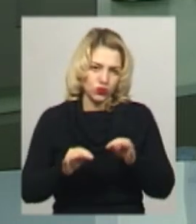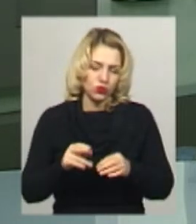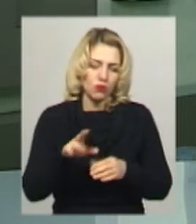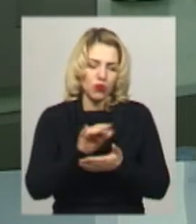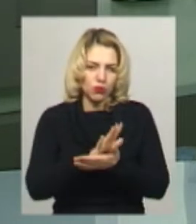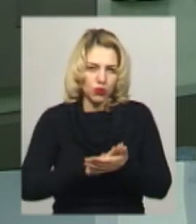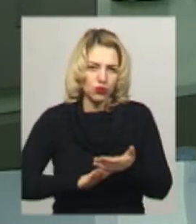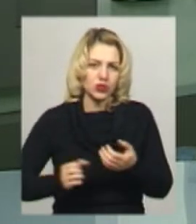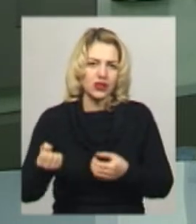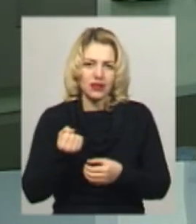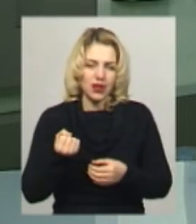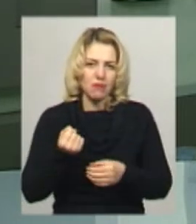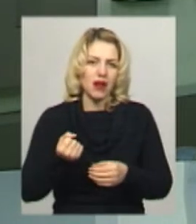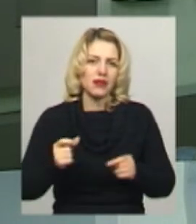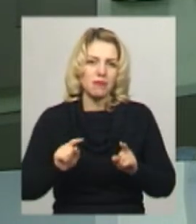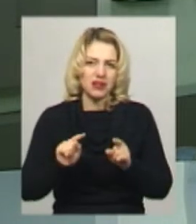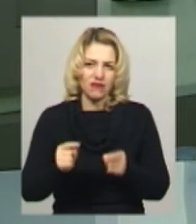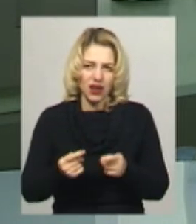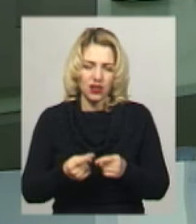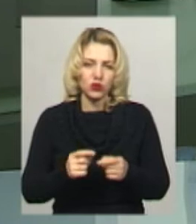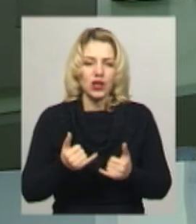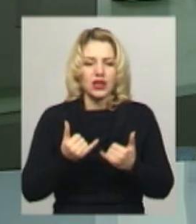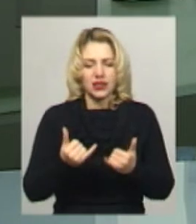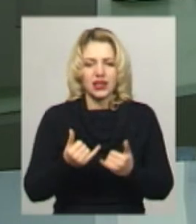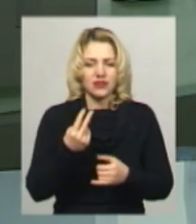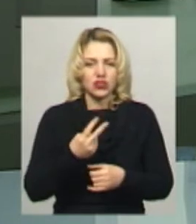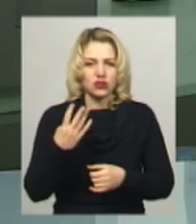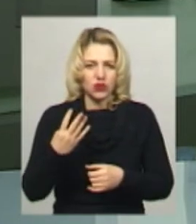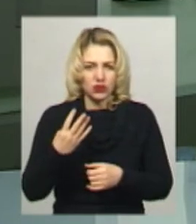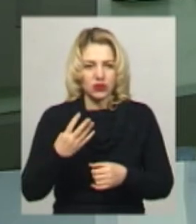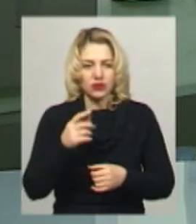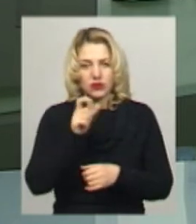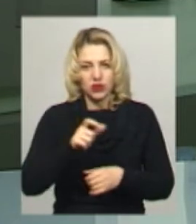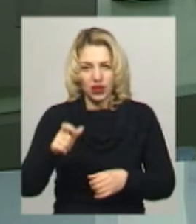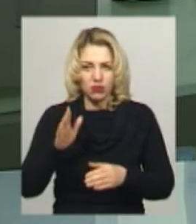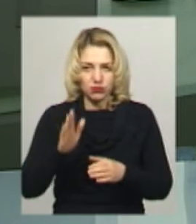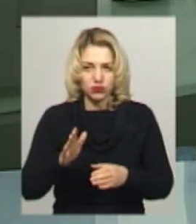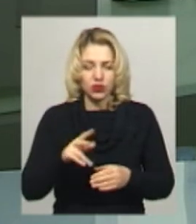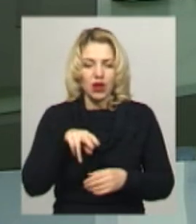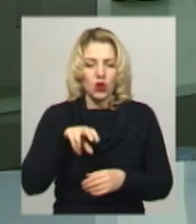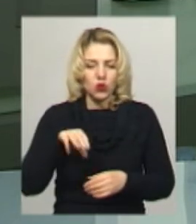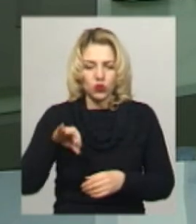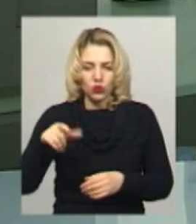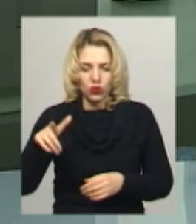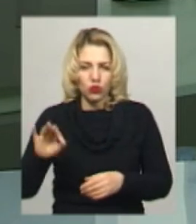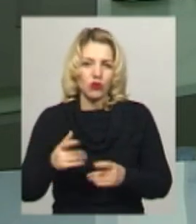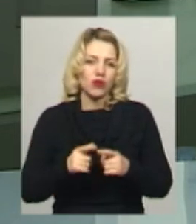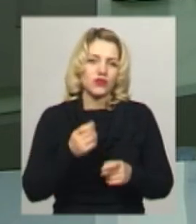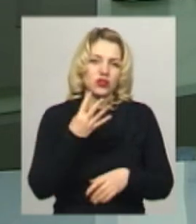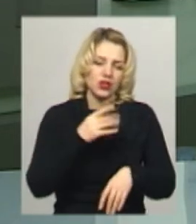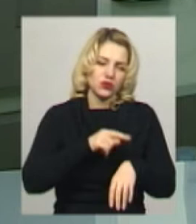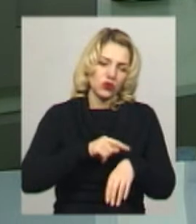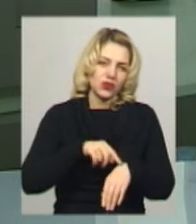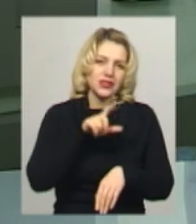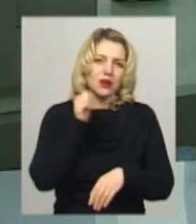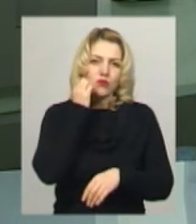Шепетівчанина Сергія Цибізова та трьох інших моряків розглядатимуть 12 лютого. Засідання розпочнеться о 14-й годині за московським